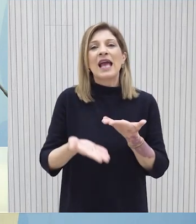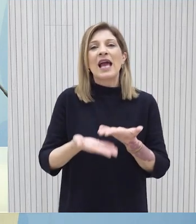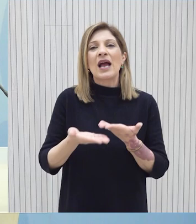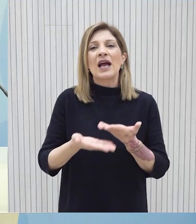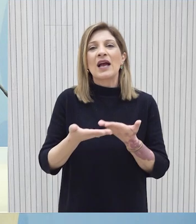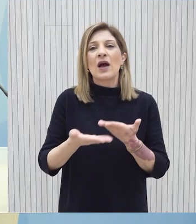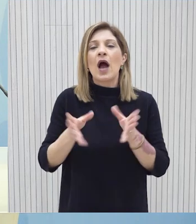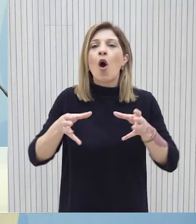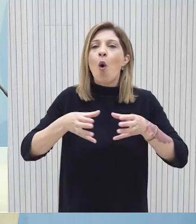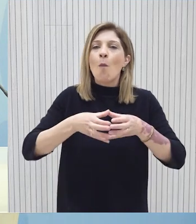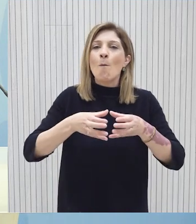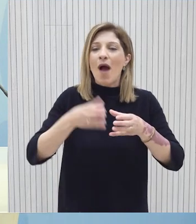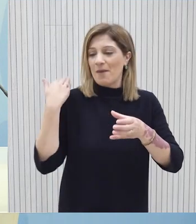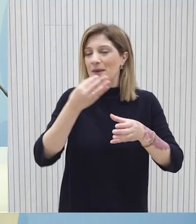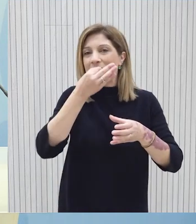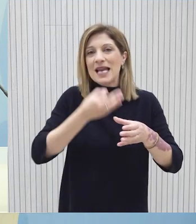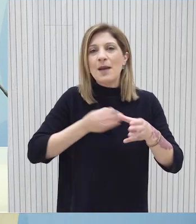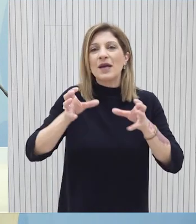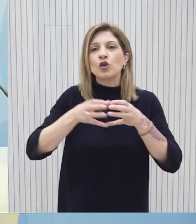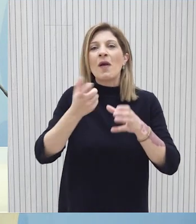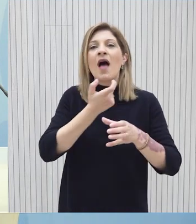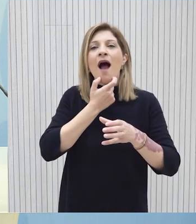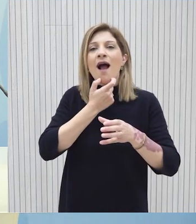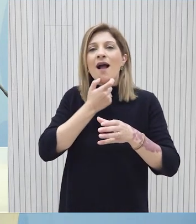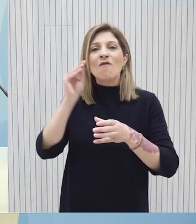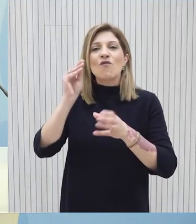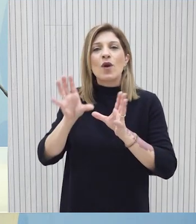AUTHORWAVE